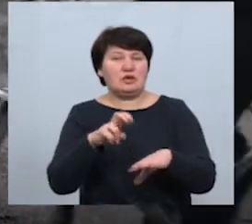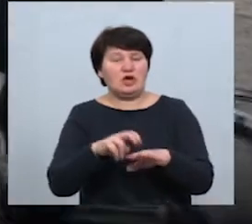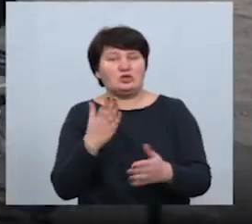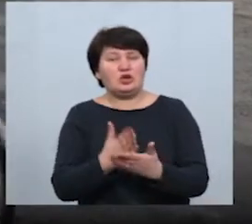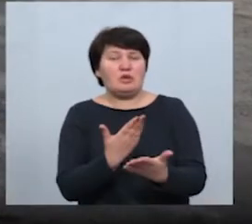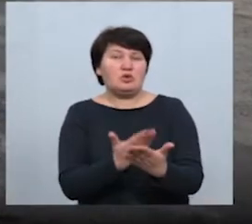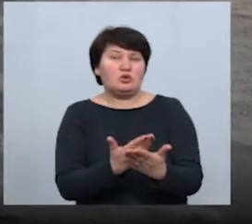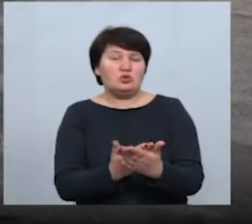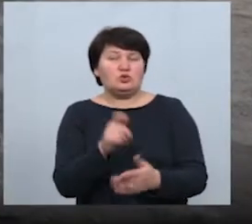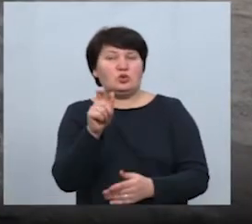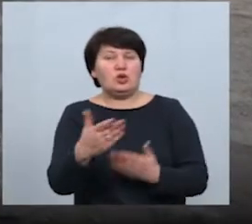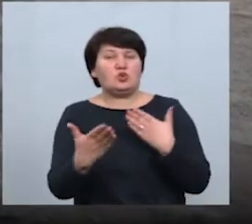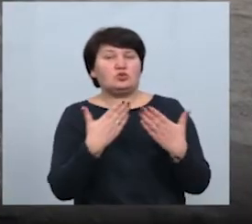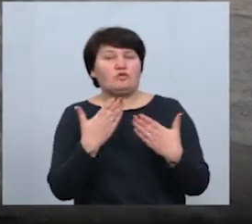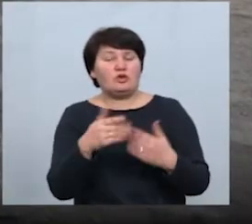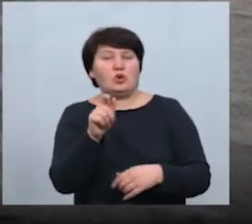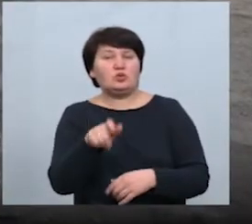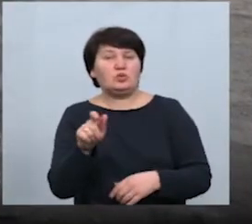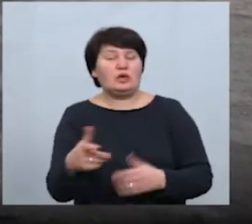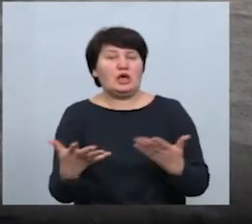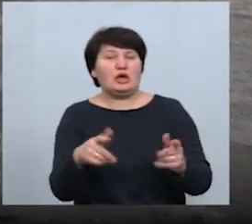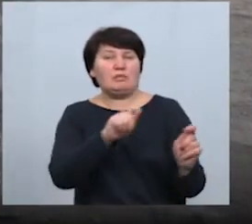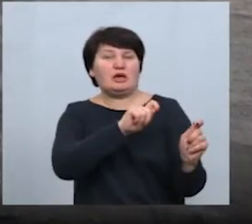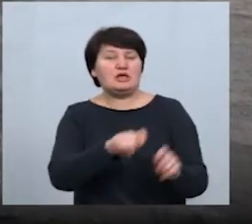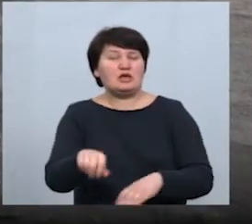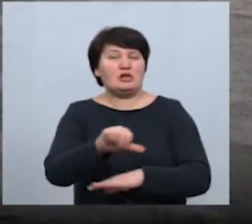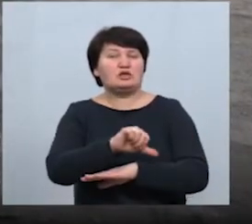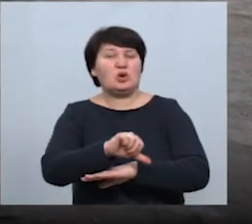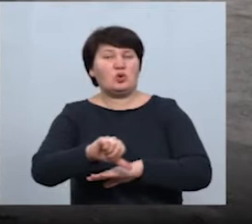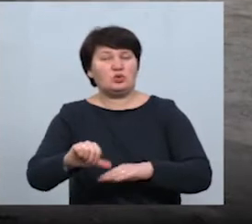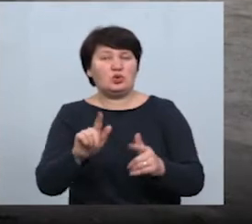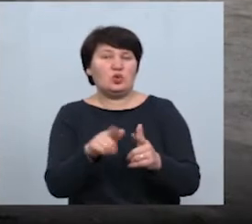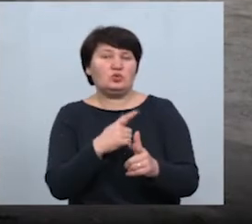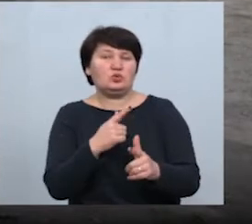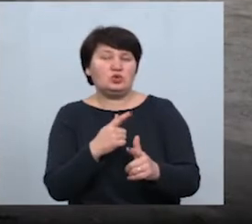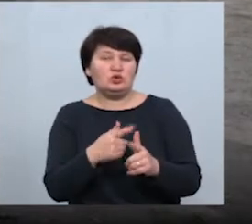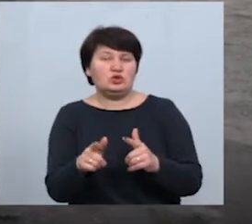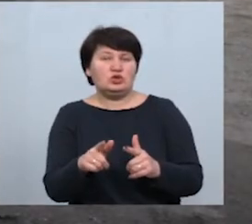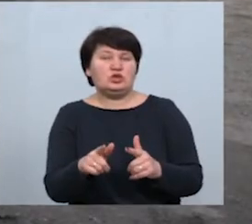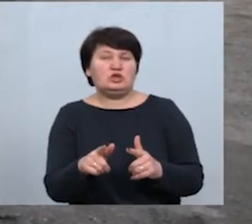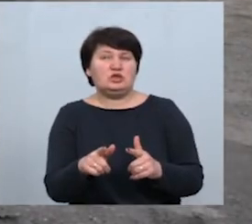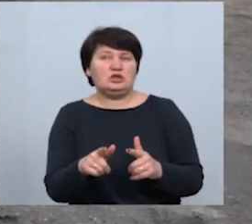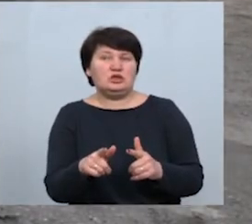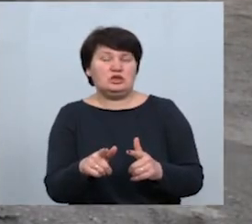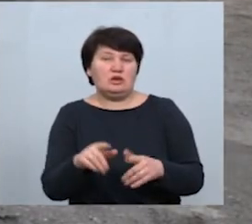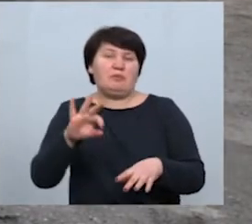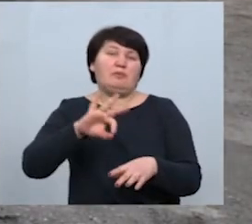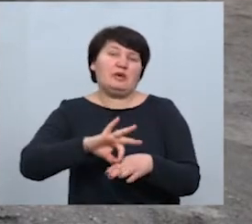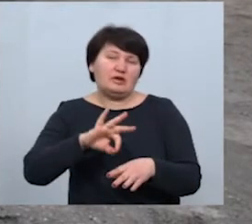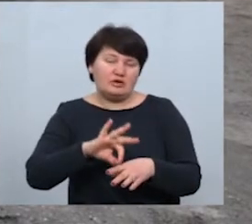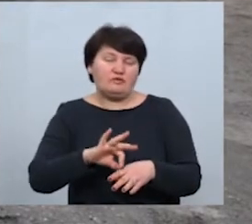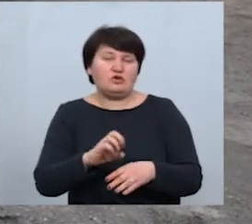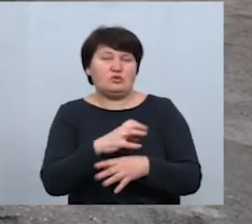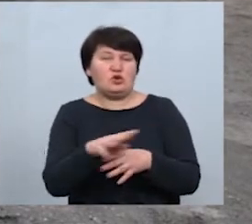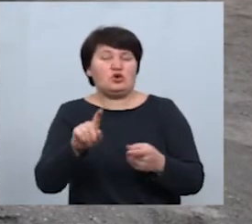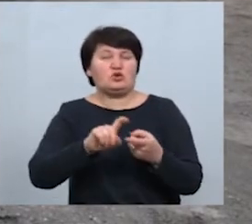контактувала, хтось приїхав з-за кордону, чи хтось, що захворів коронавірусом,